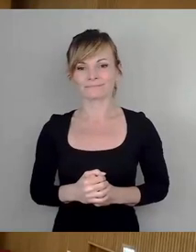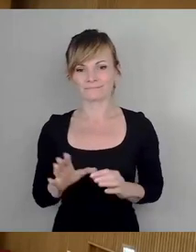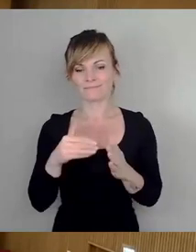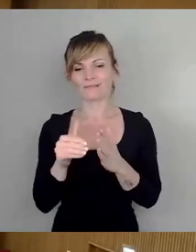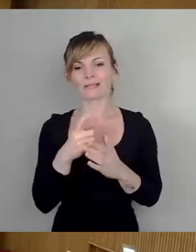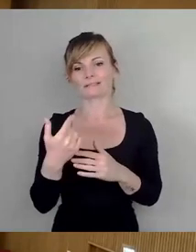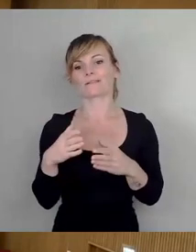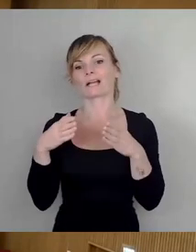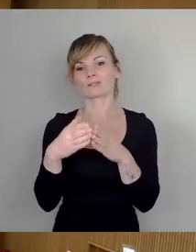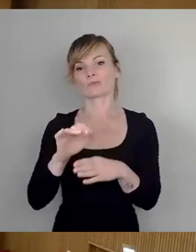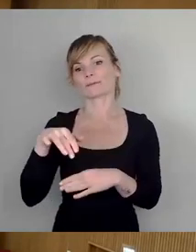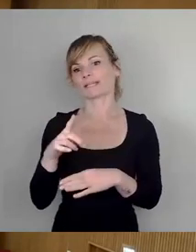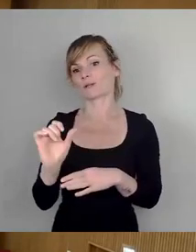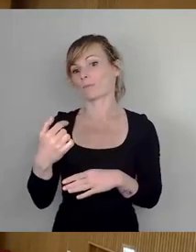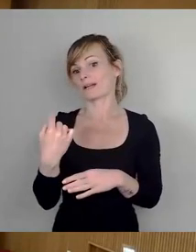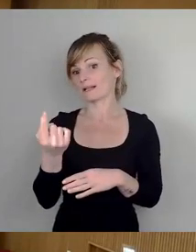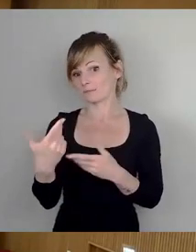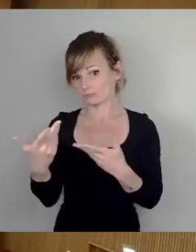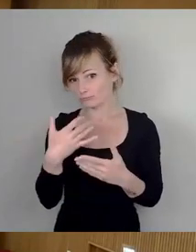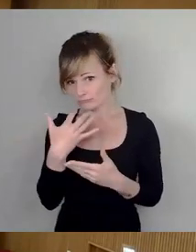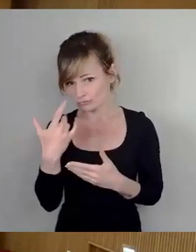Fraktion der SPD noch mal das Wort gewünscht. Nein.